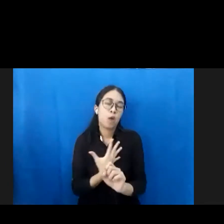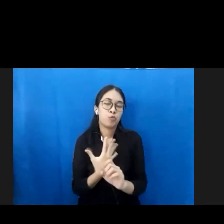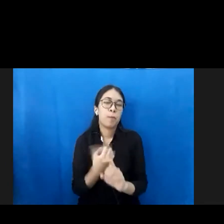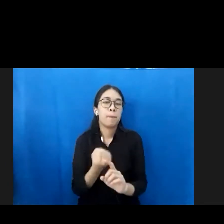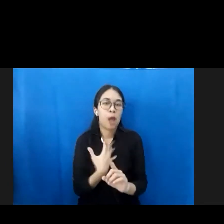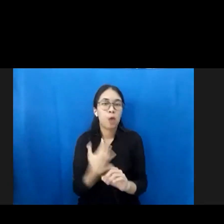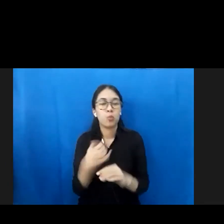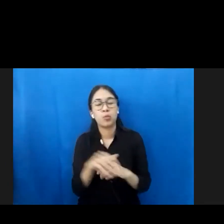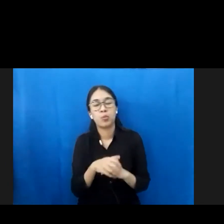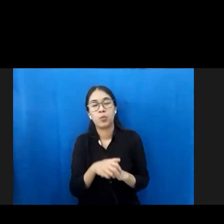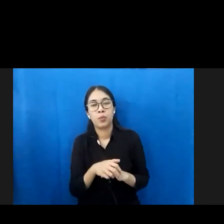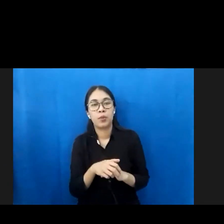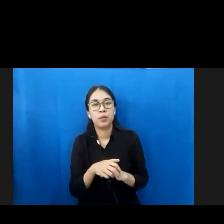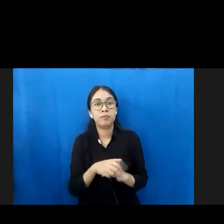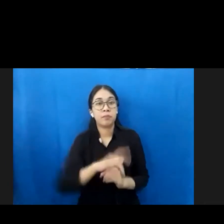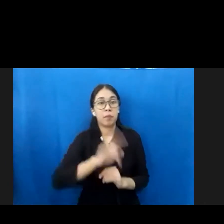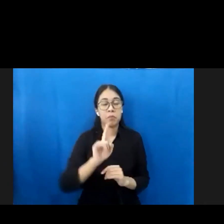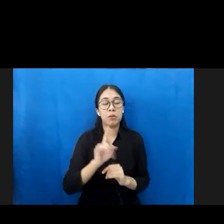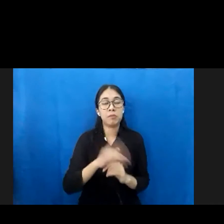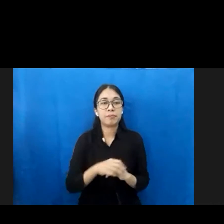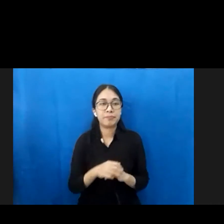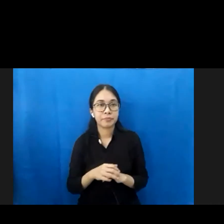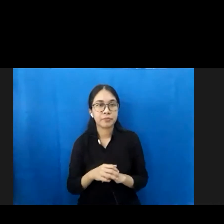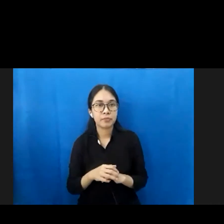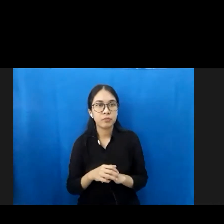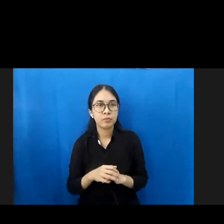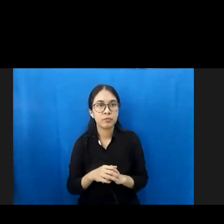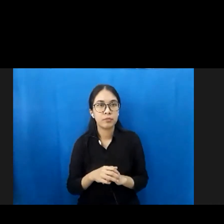dimana seluruh komponen